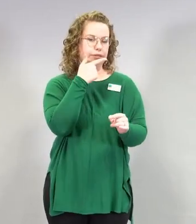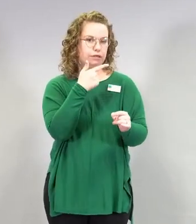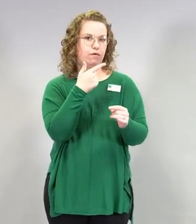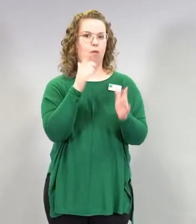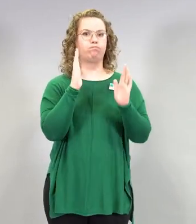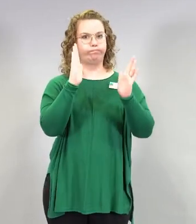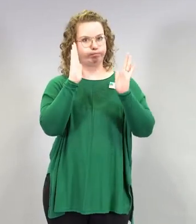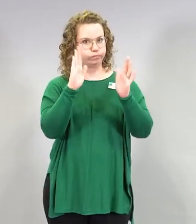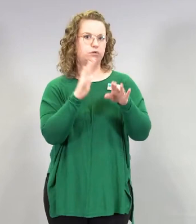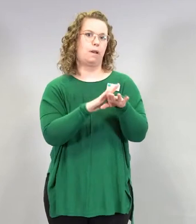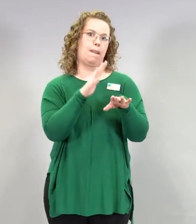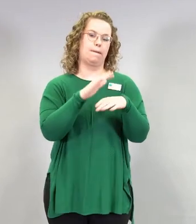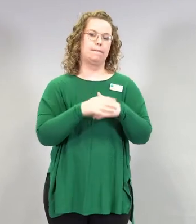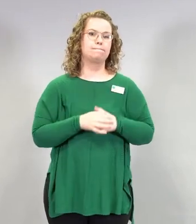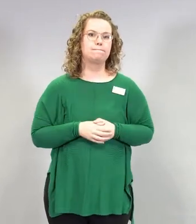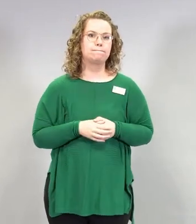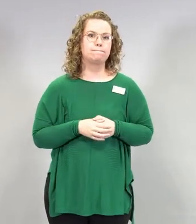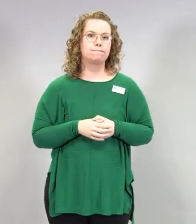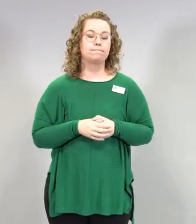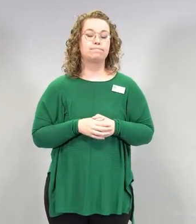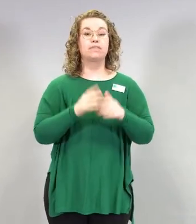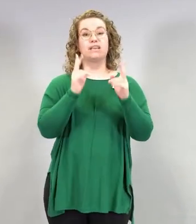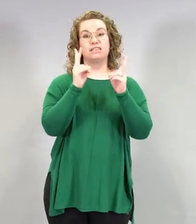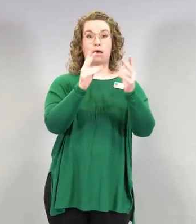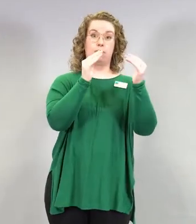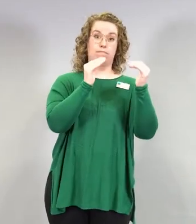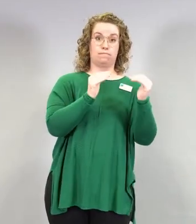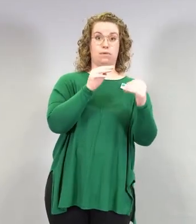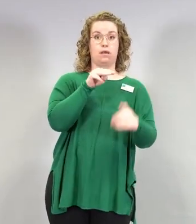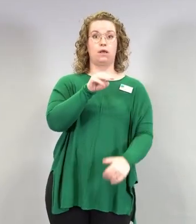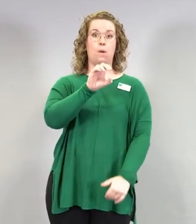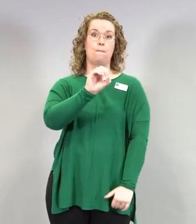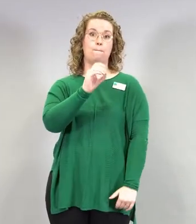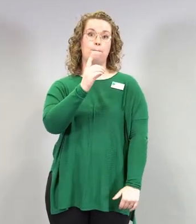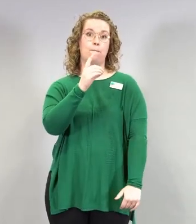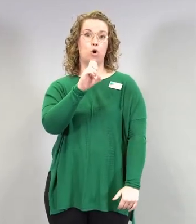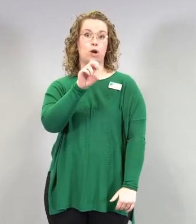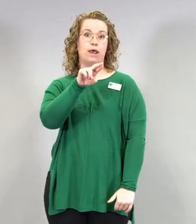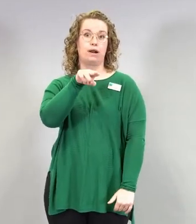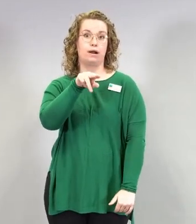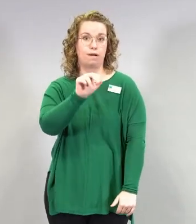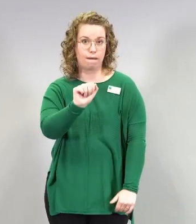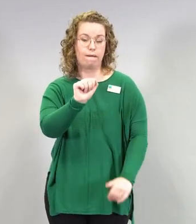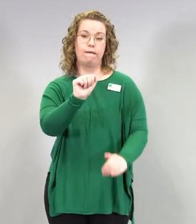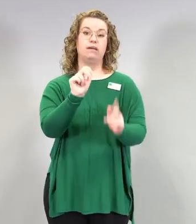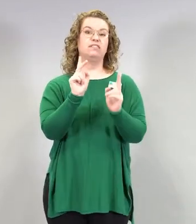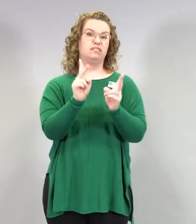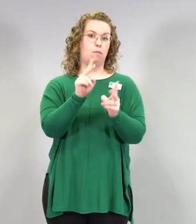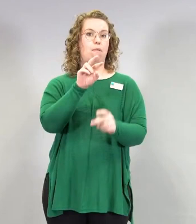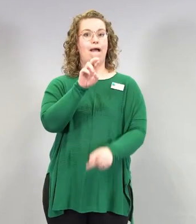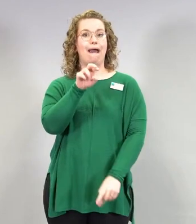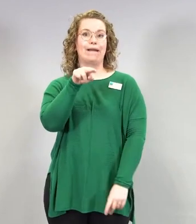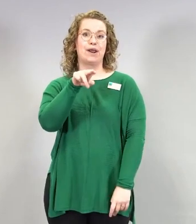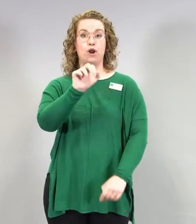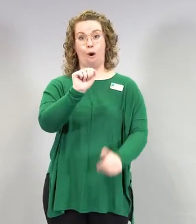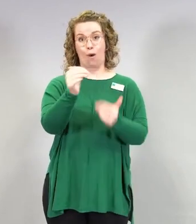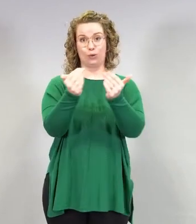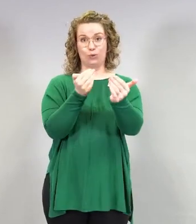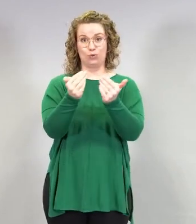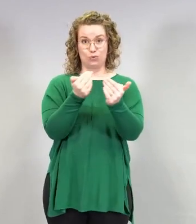Modernan RNA-rokotteella sillä on hyvin samanlainen tämä profiili. Eli se on myöskin tällainen RNA-rokote